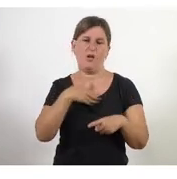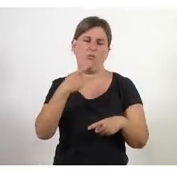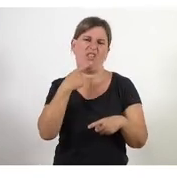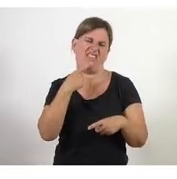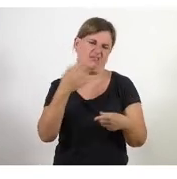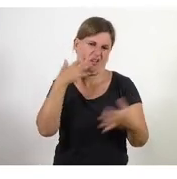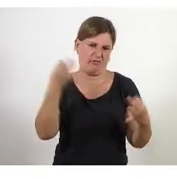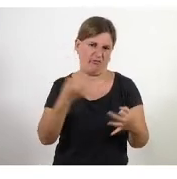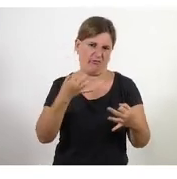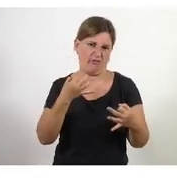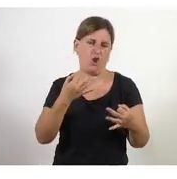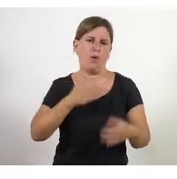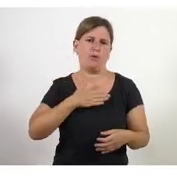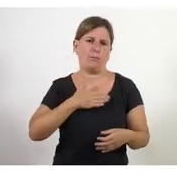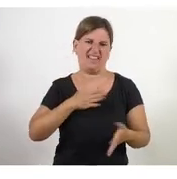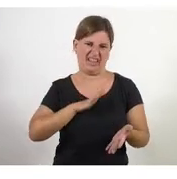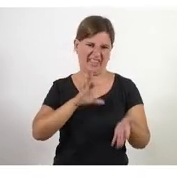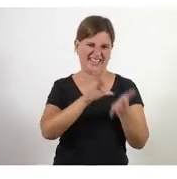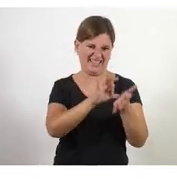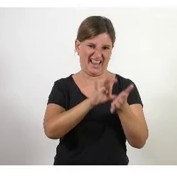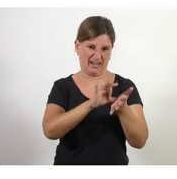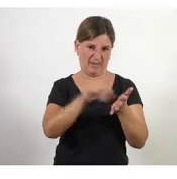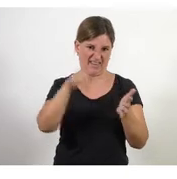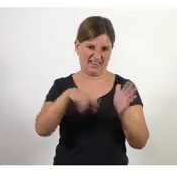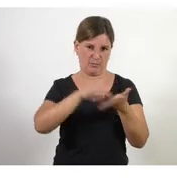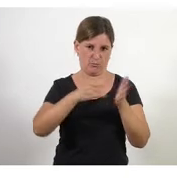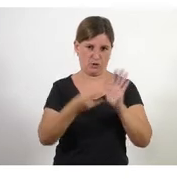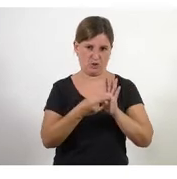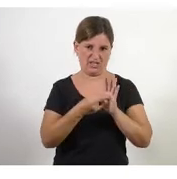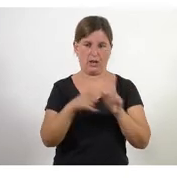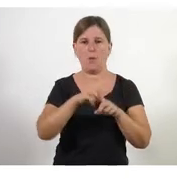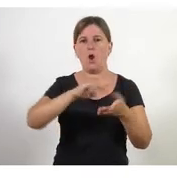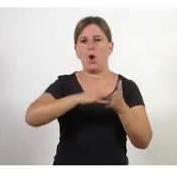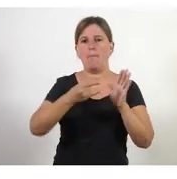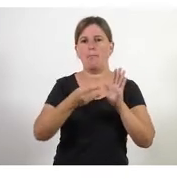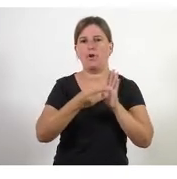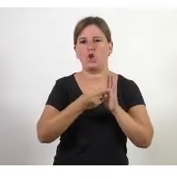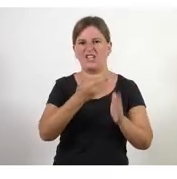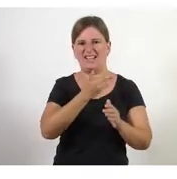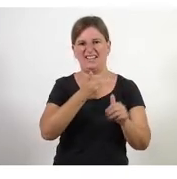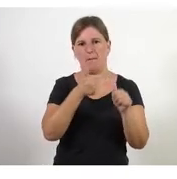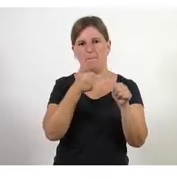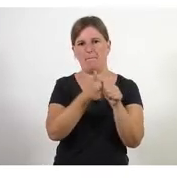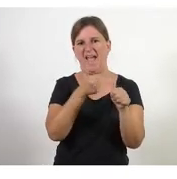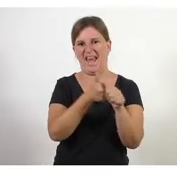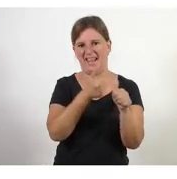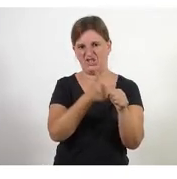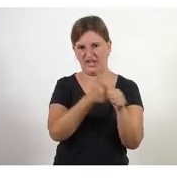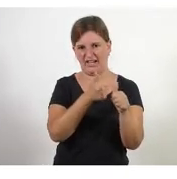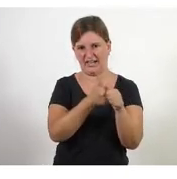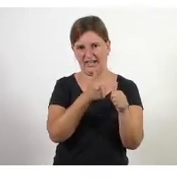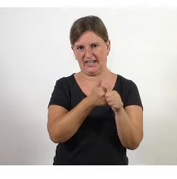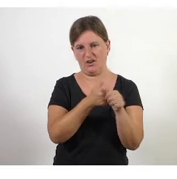servei podria que valdre amb l'antic project manager amb l'antiga persona que portava el projecte el